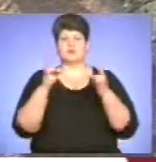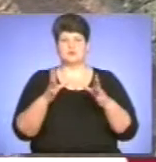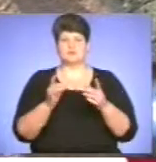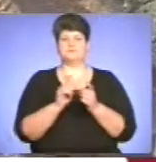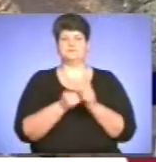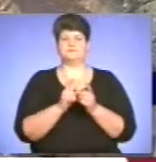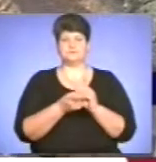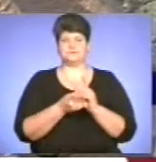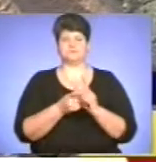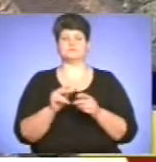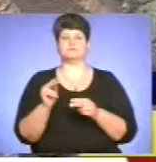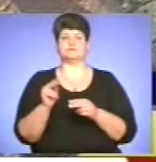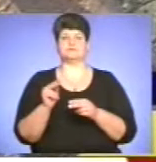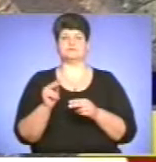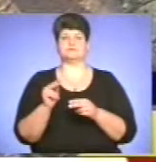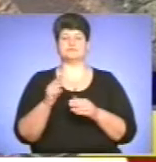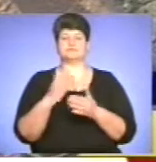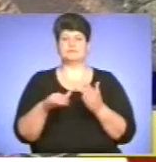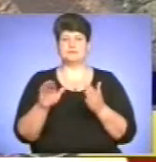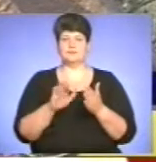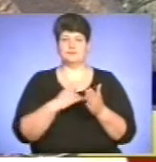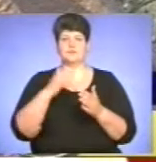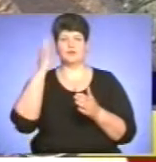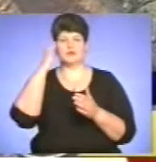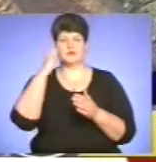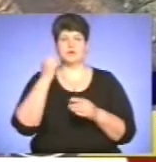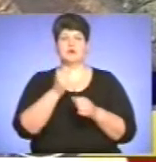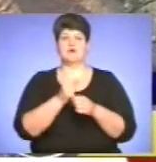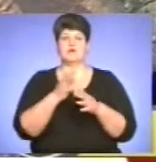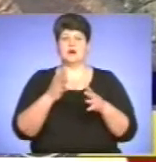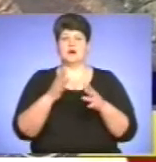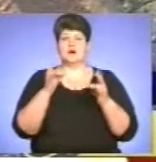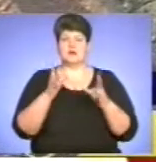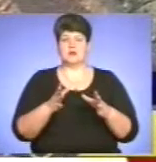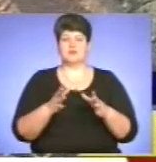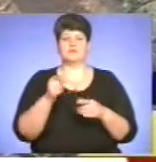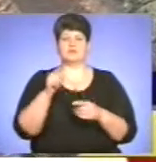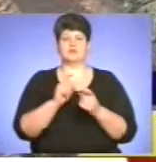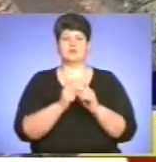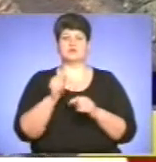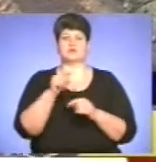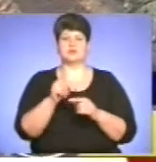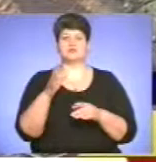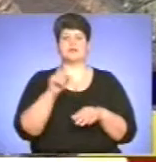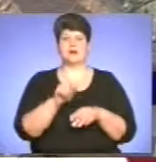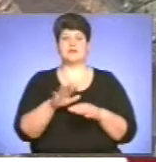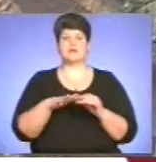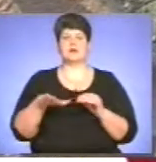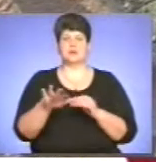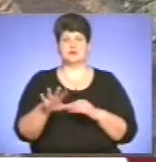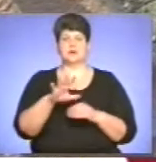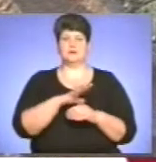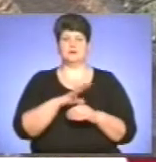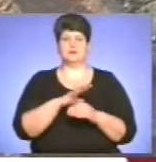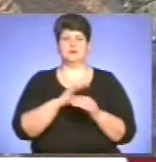ліквідатори Чорнобильської аварії. Саме вони боролися за те, щоб та ділянка уражена була